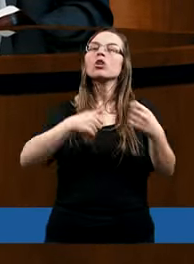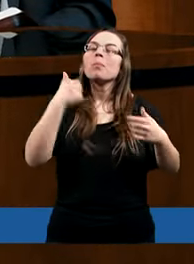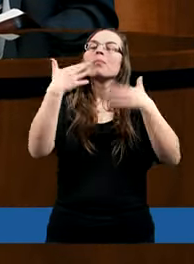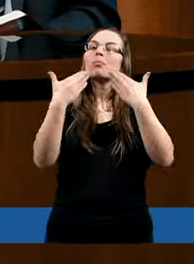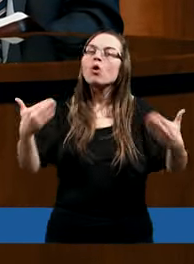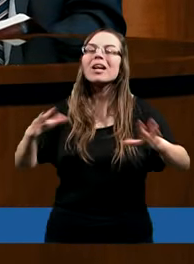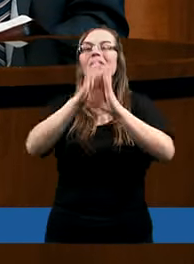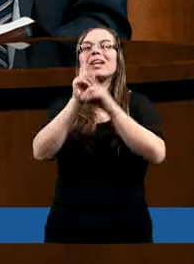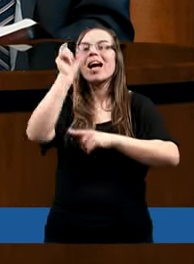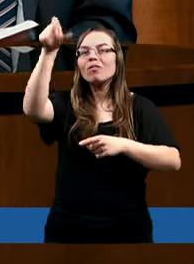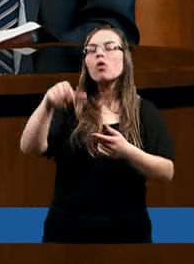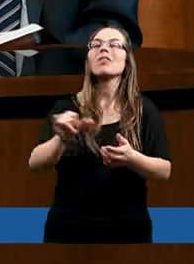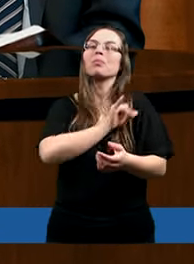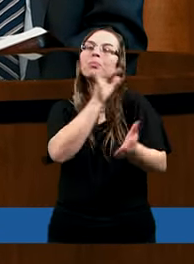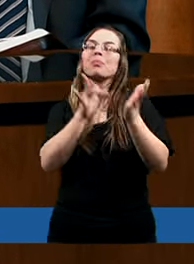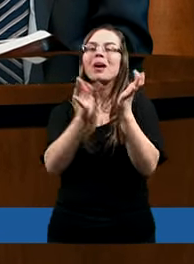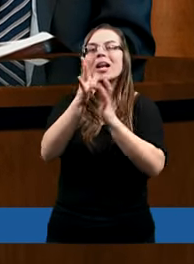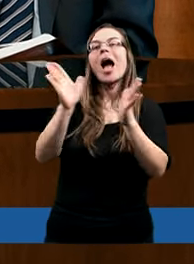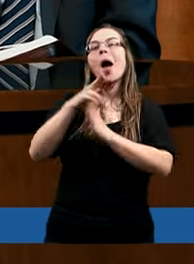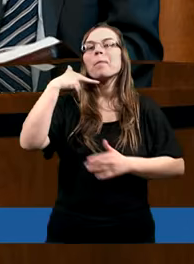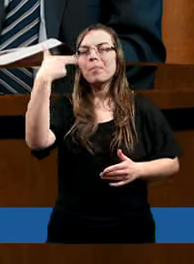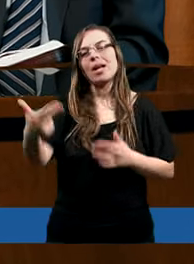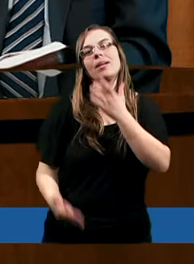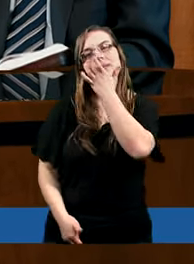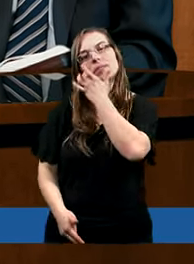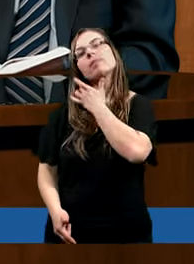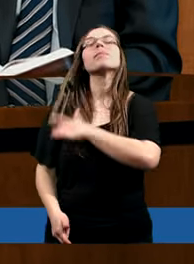przyjmę podziękowanie. W imieniu Pana Jezusa. Amen.